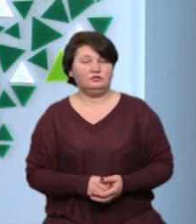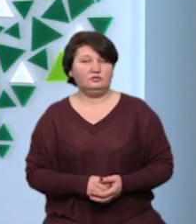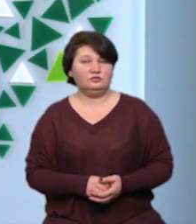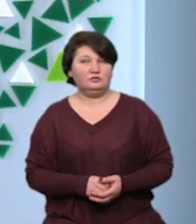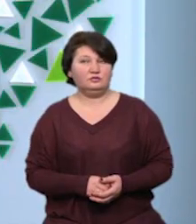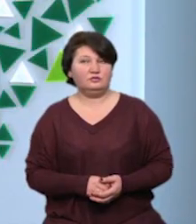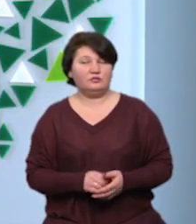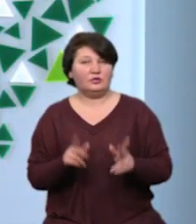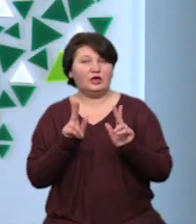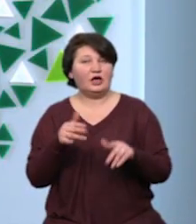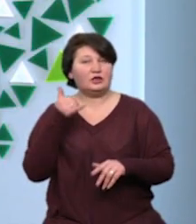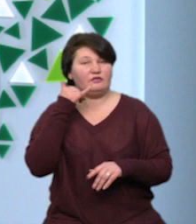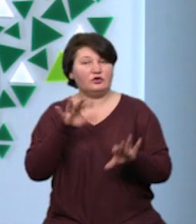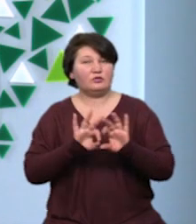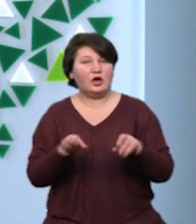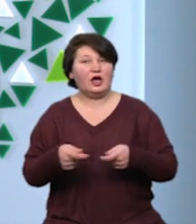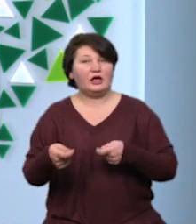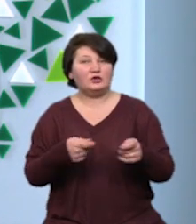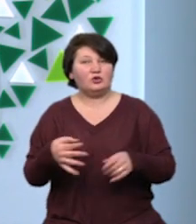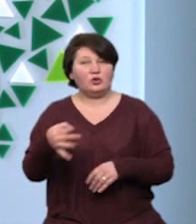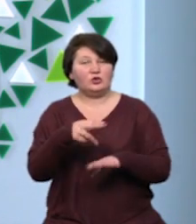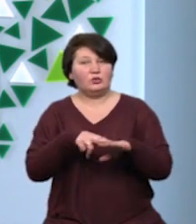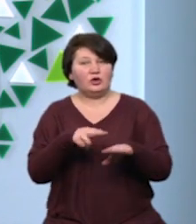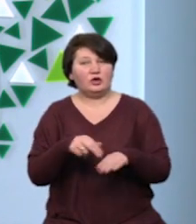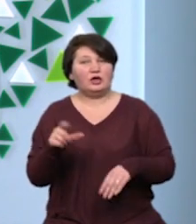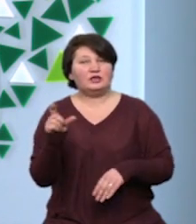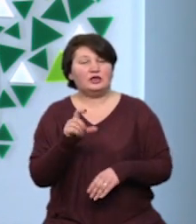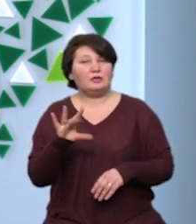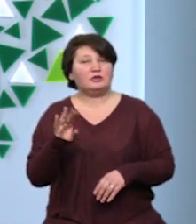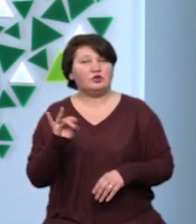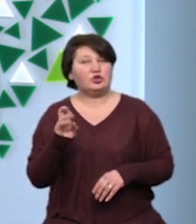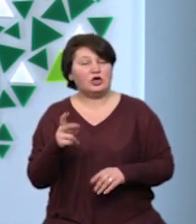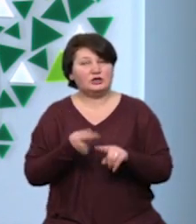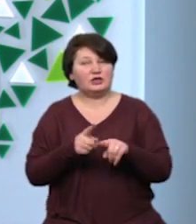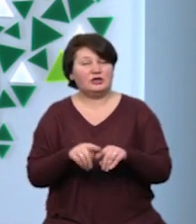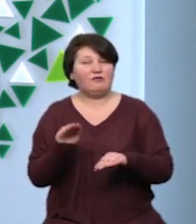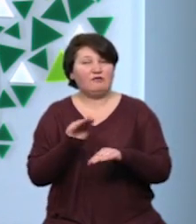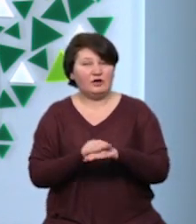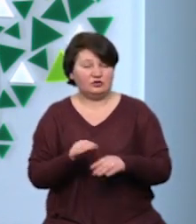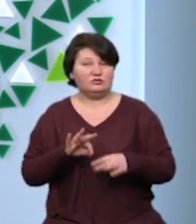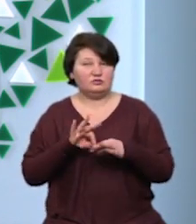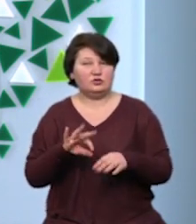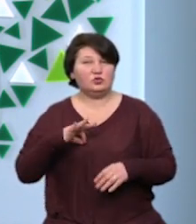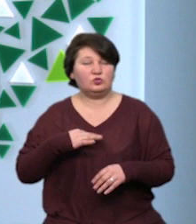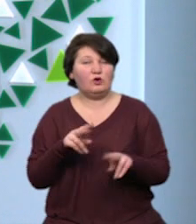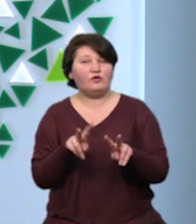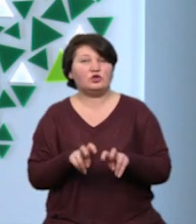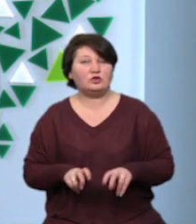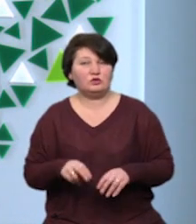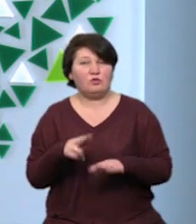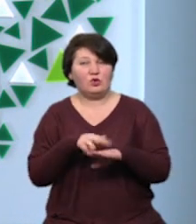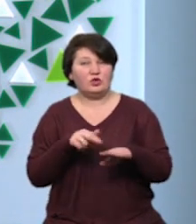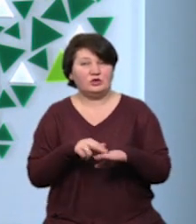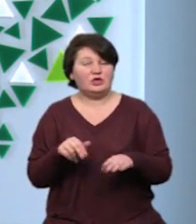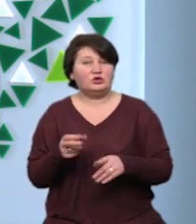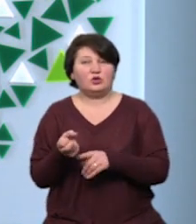Як телефоном розповіла речниця обласної поліції Христина Максимчак, за цим фактом триває службове розслідування. Поліцейського від роботи не